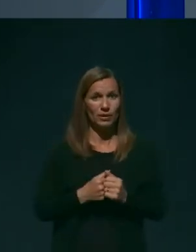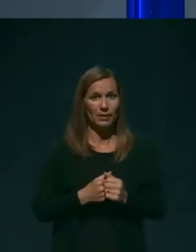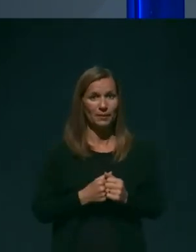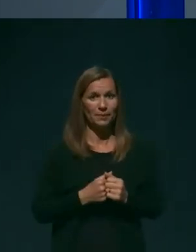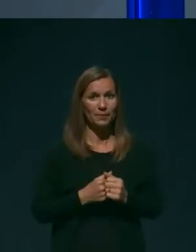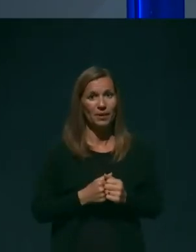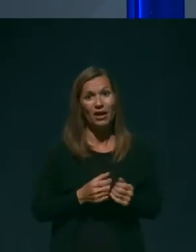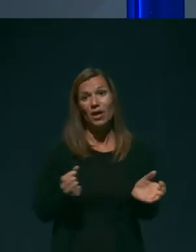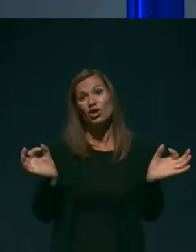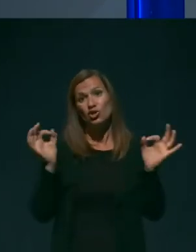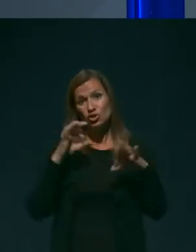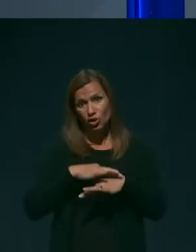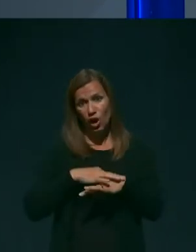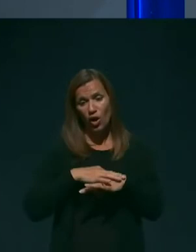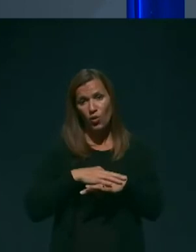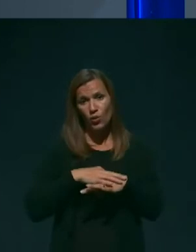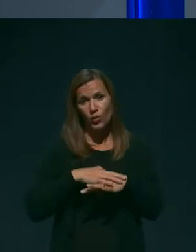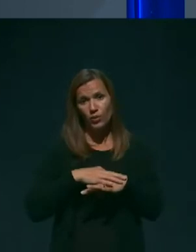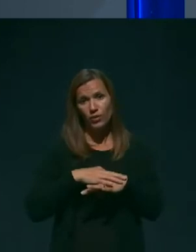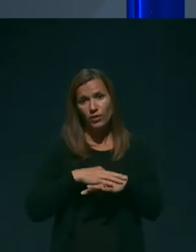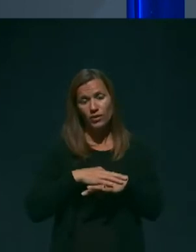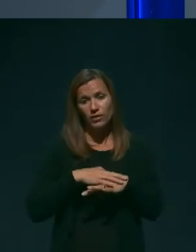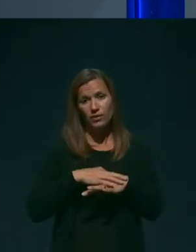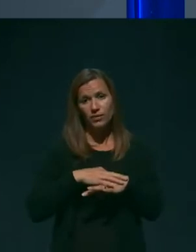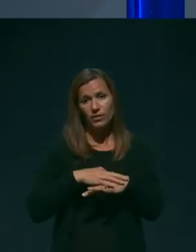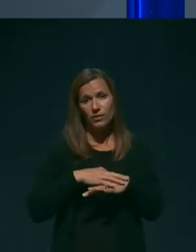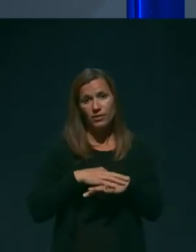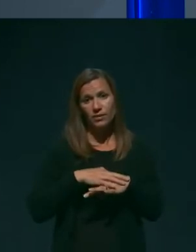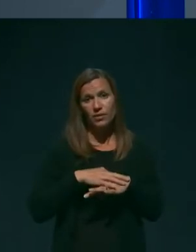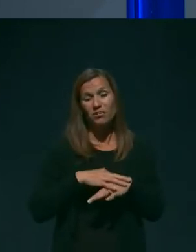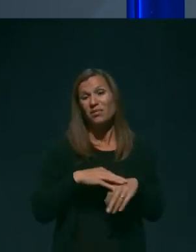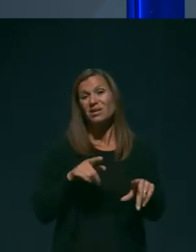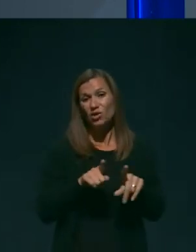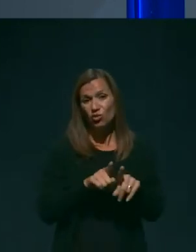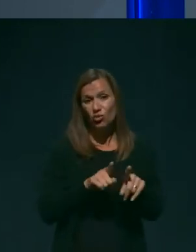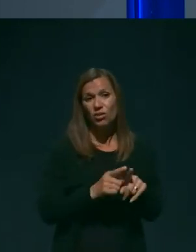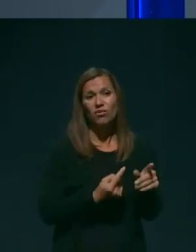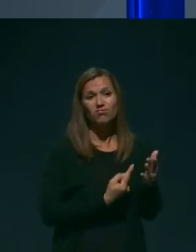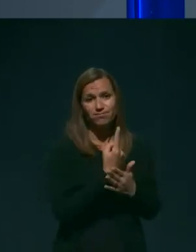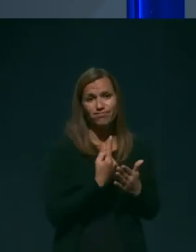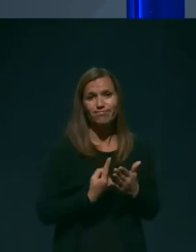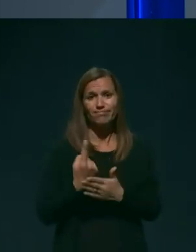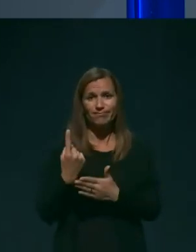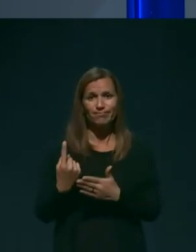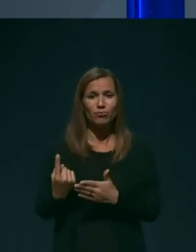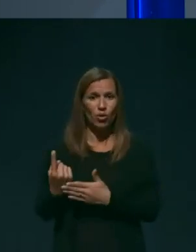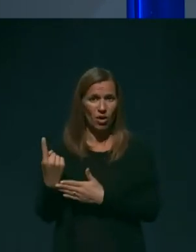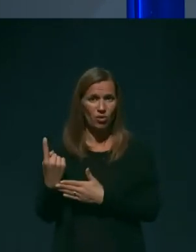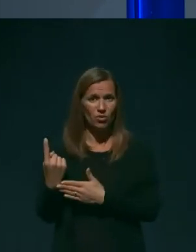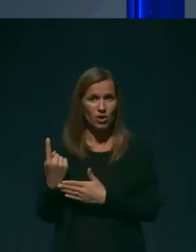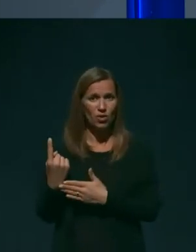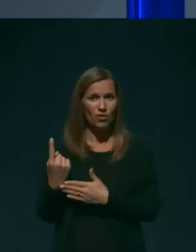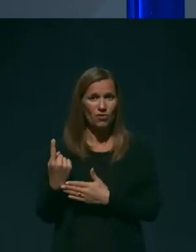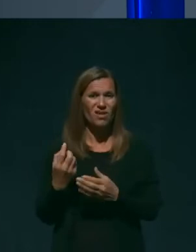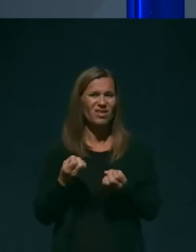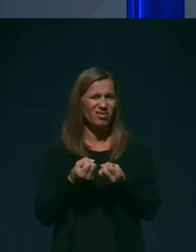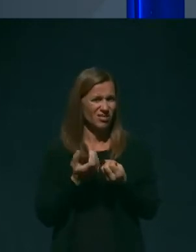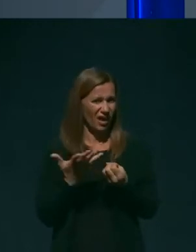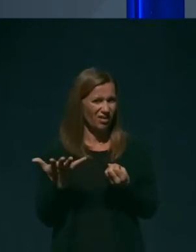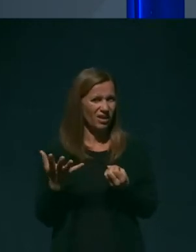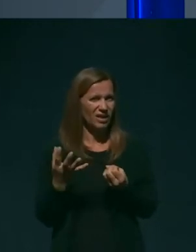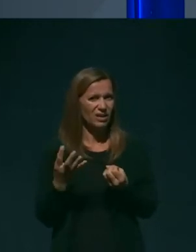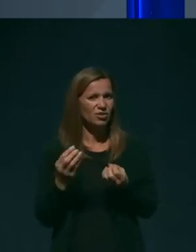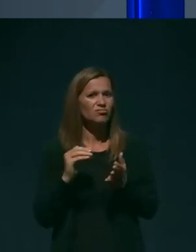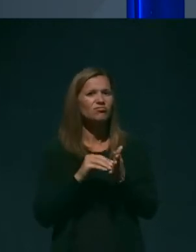Žal mi pa je v tem delu, da se pojavljajo tudi v nekaterih tiskanih medijih